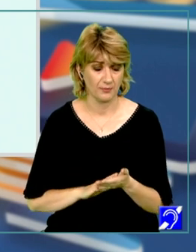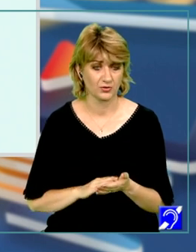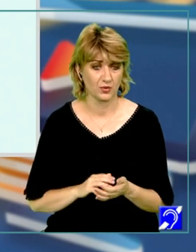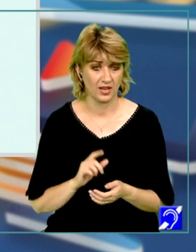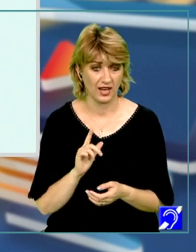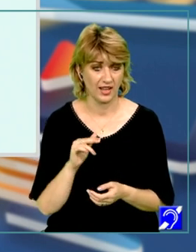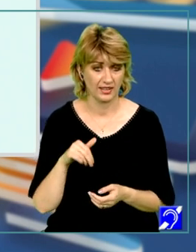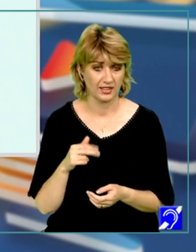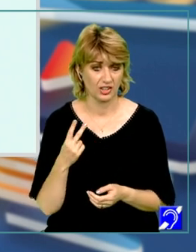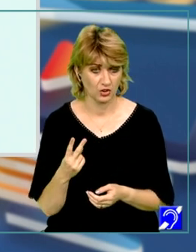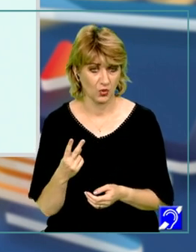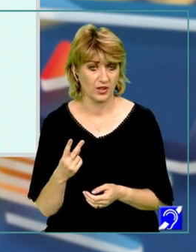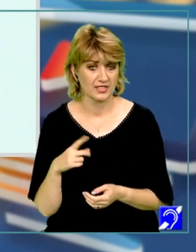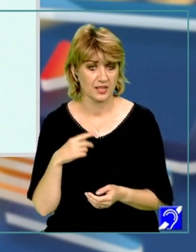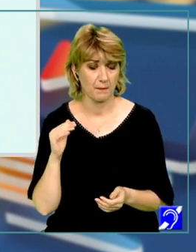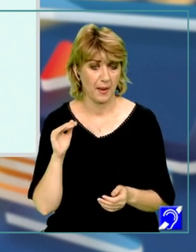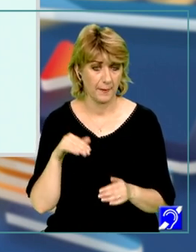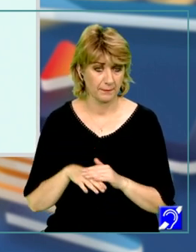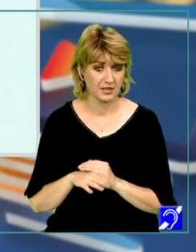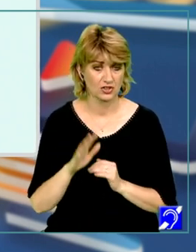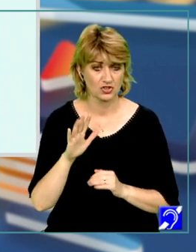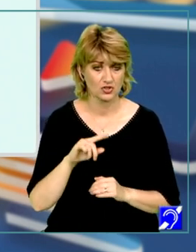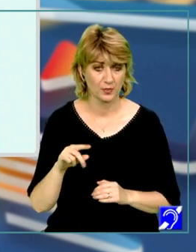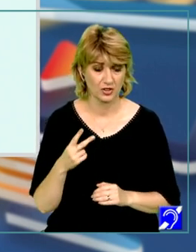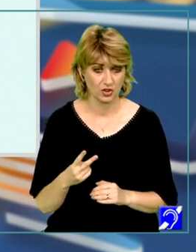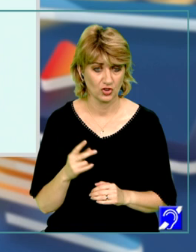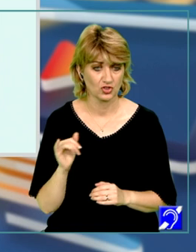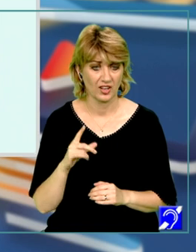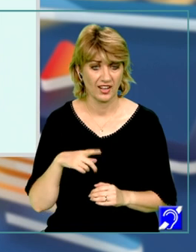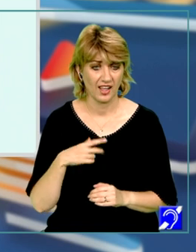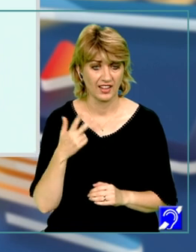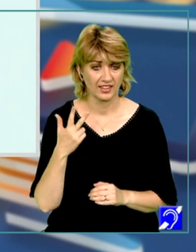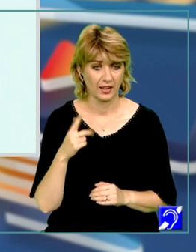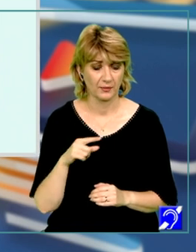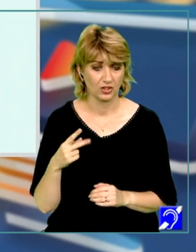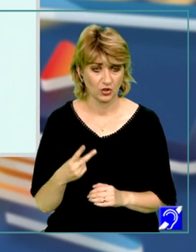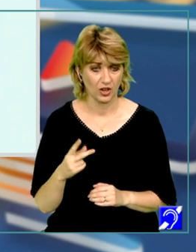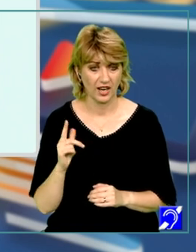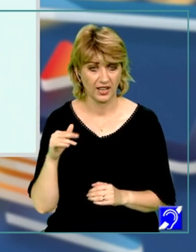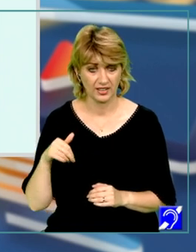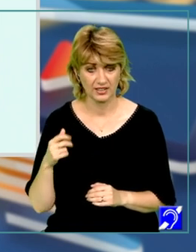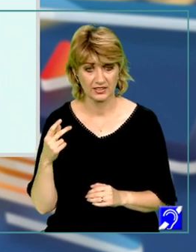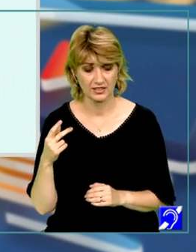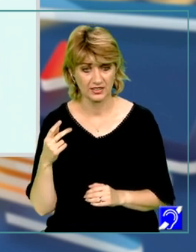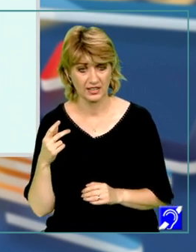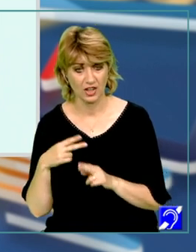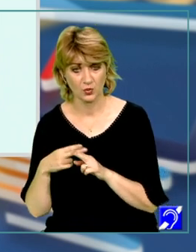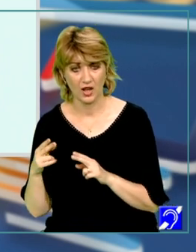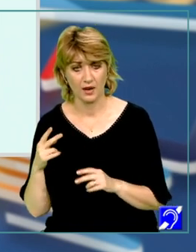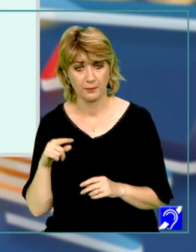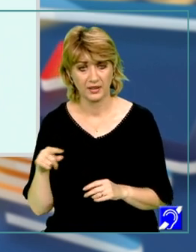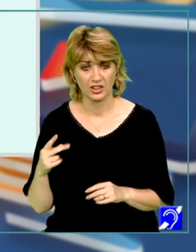logaritm natural de 2 este mai mic decât 5 pe 2. Cine era 3 pe 2 plus logaritm natural de 2? Era exact